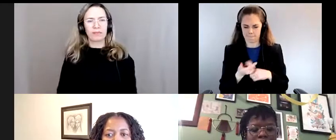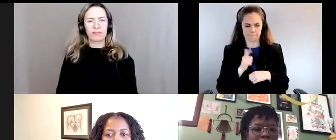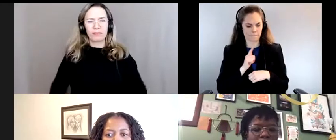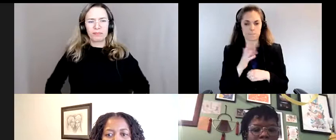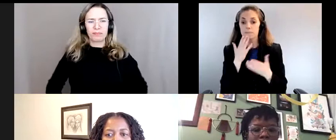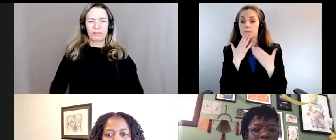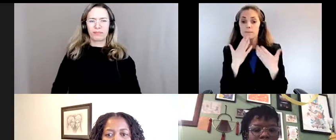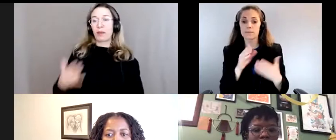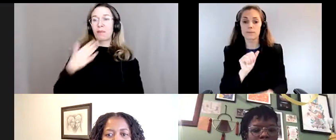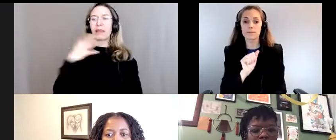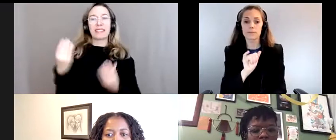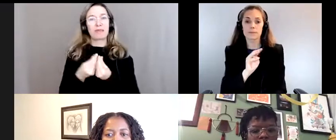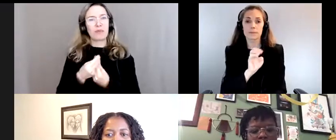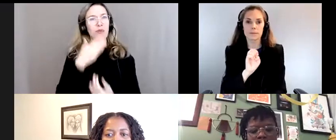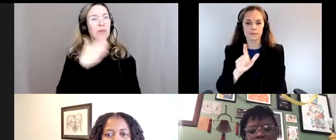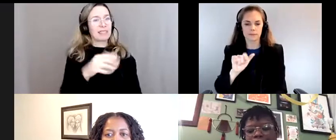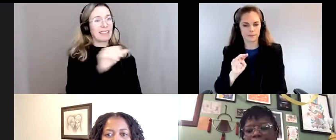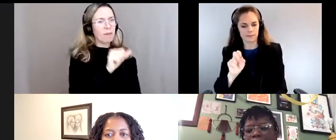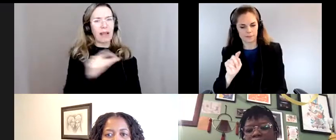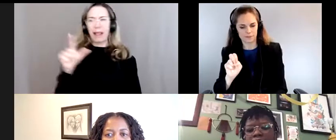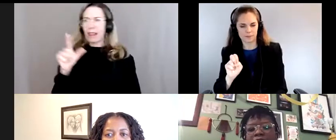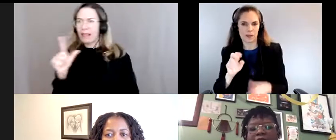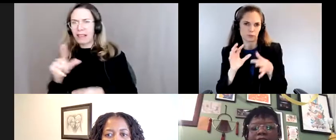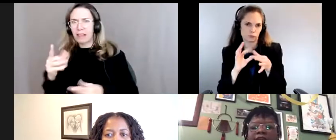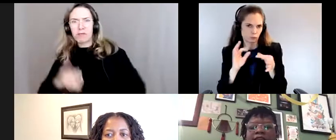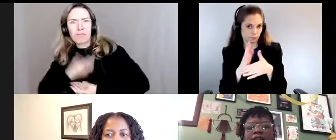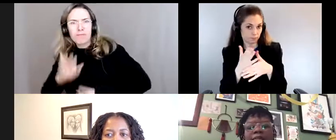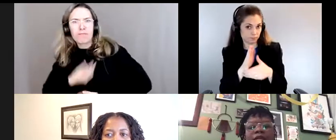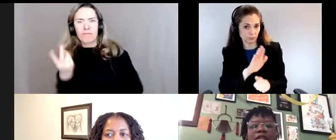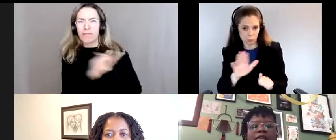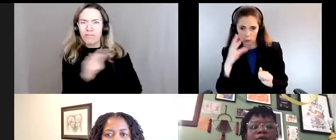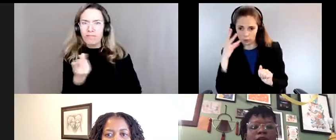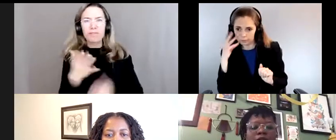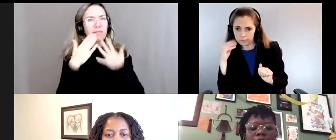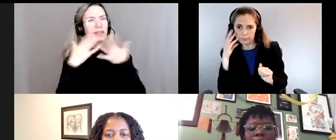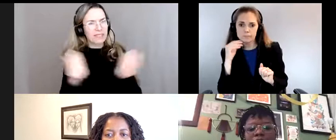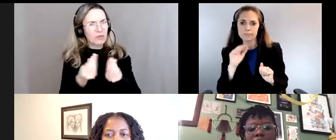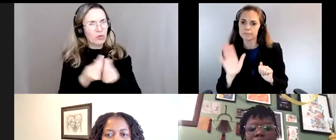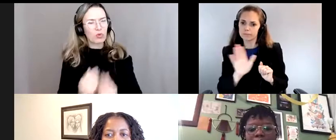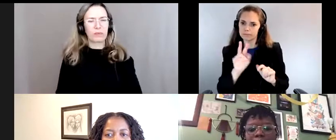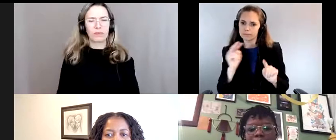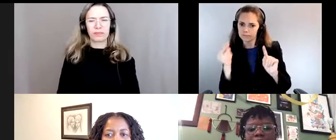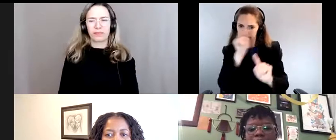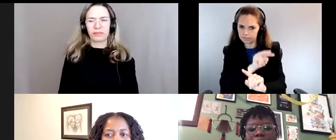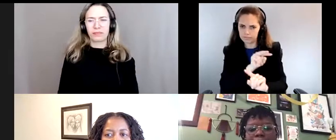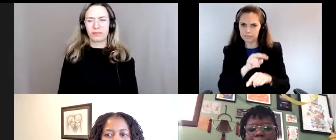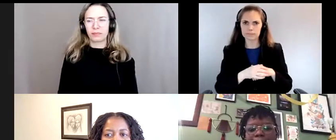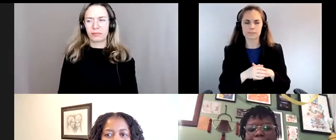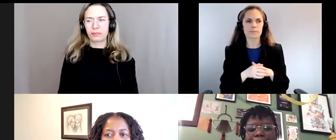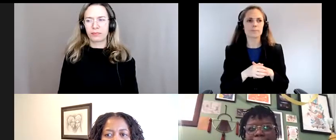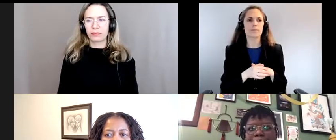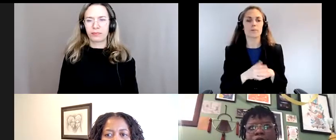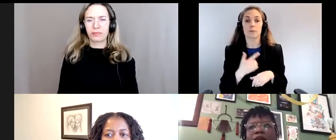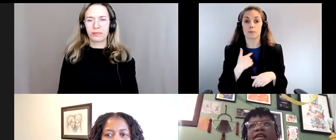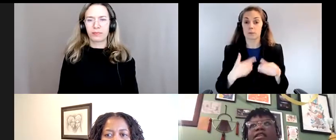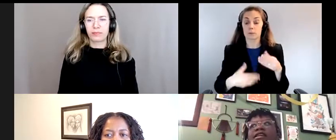merci beaucoup. Merci, Amy. Merci, Lynette, d'avoir partagé vos expériences. Oui, je crois que, bon, pour rajouter à ce que